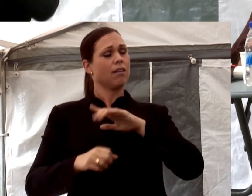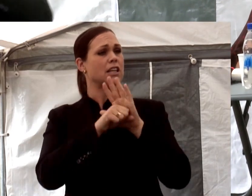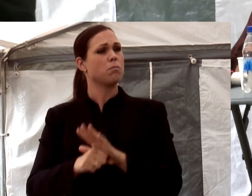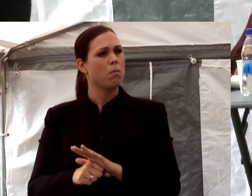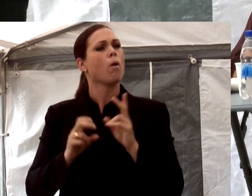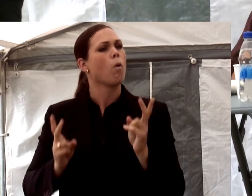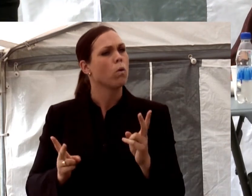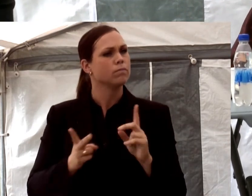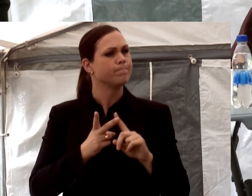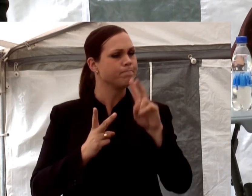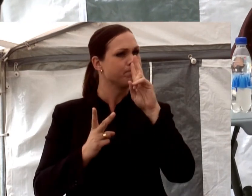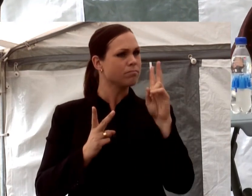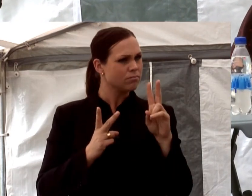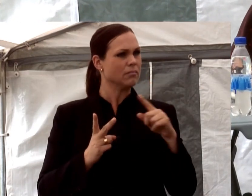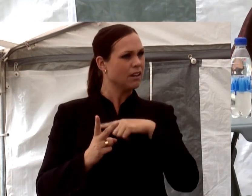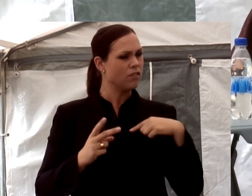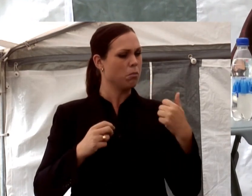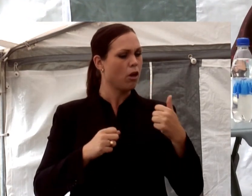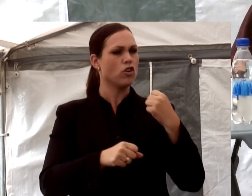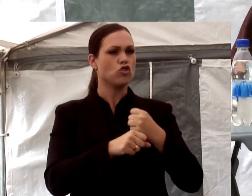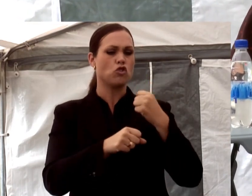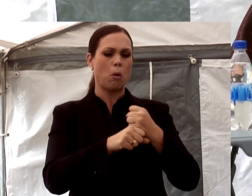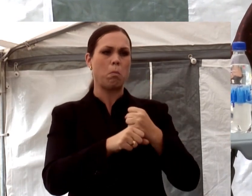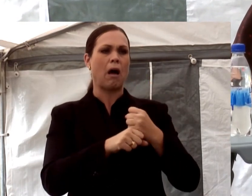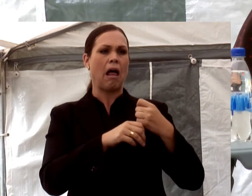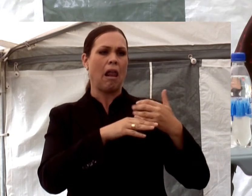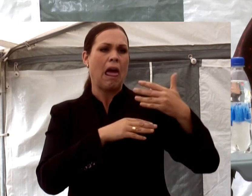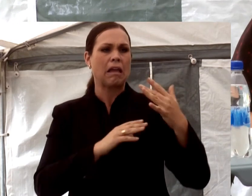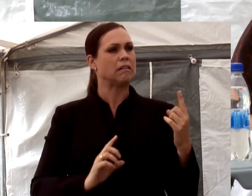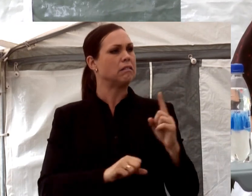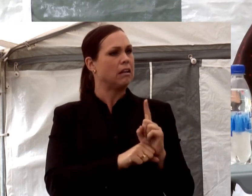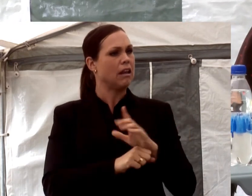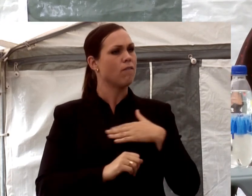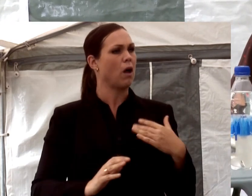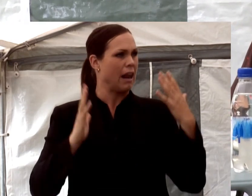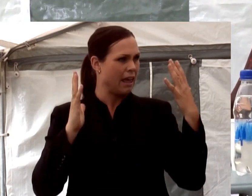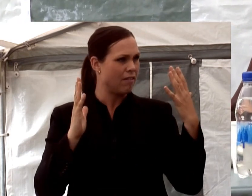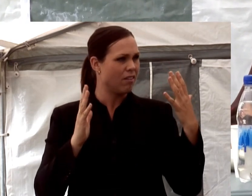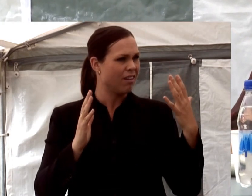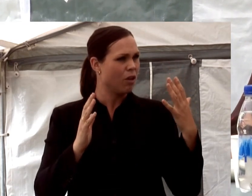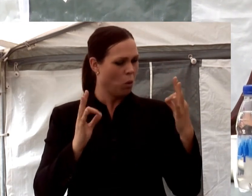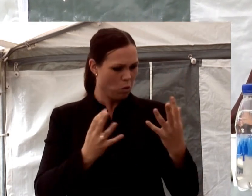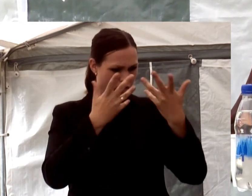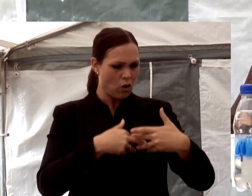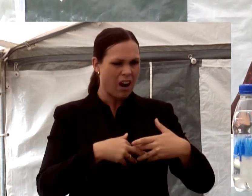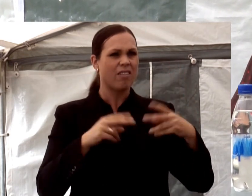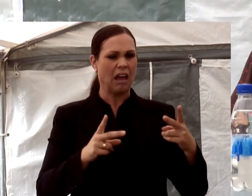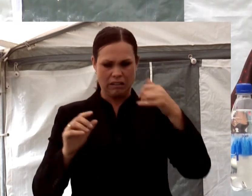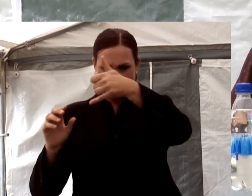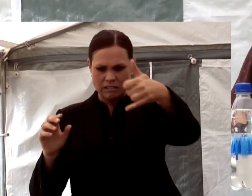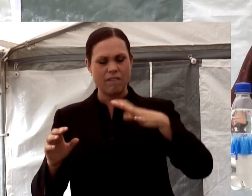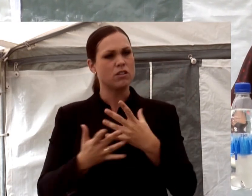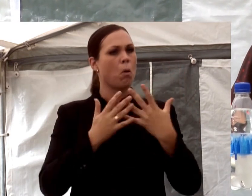är också så att vi behöver jobba längre. Och hur ska det gå till när det finns ändå så pass många negativa attityder